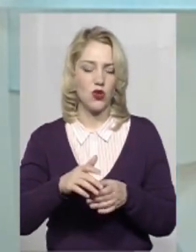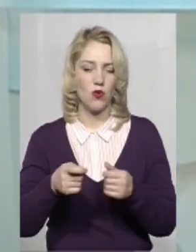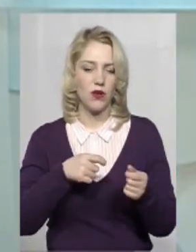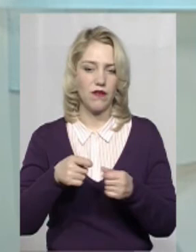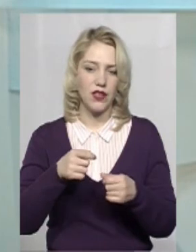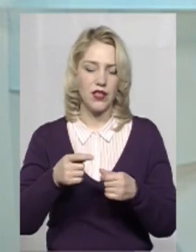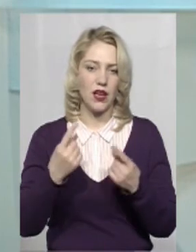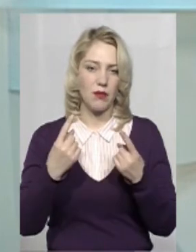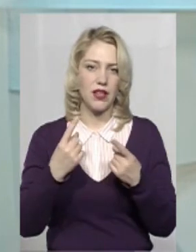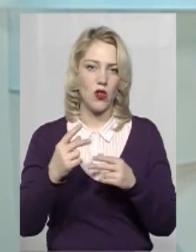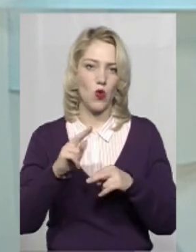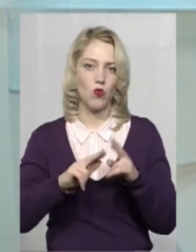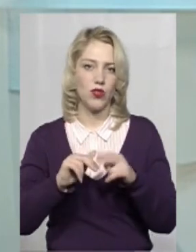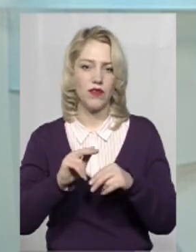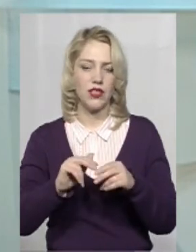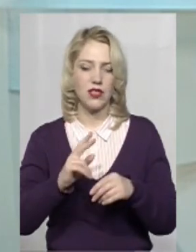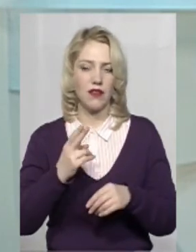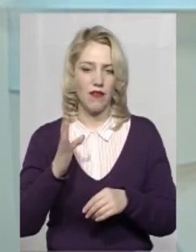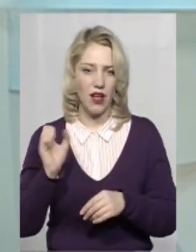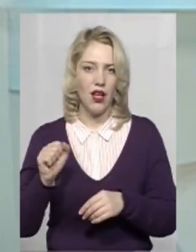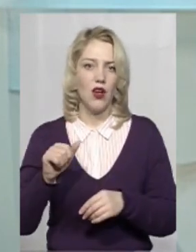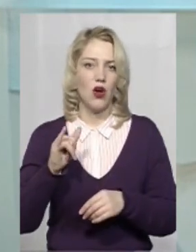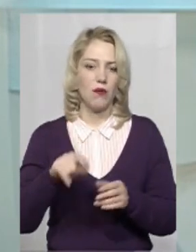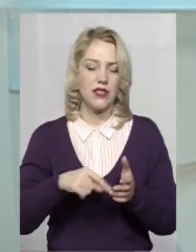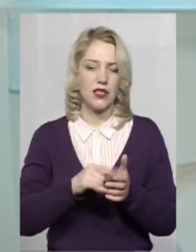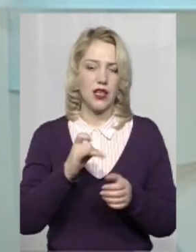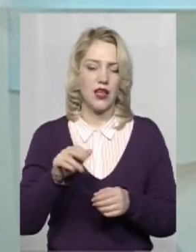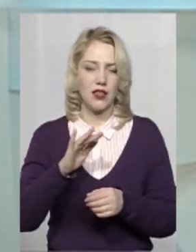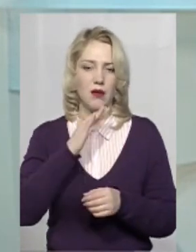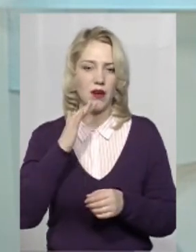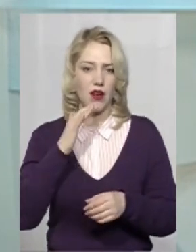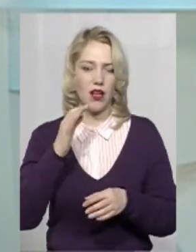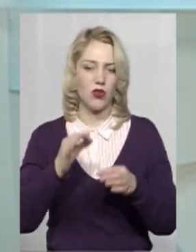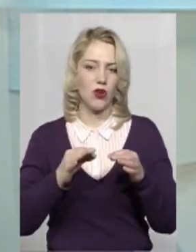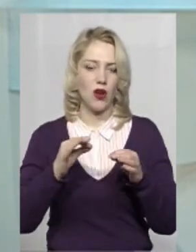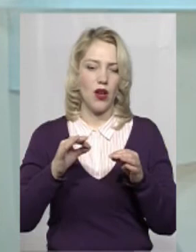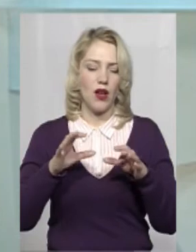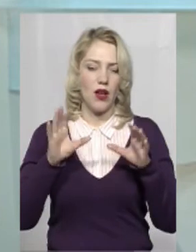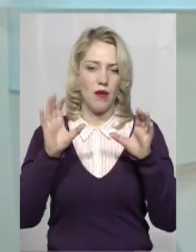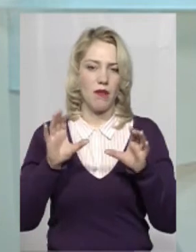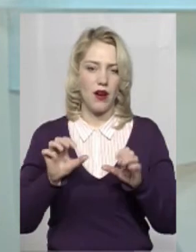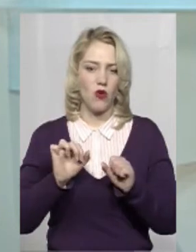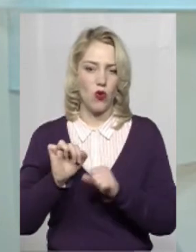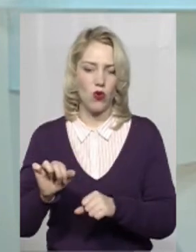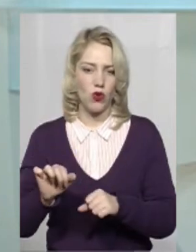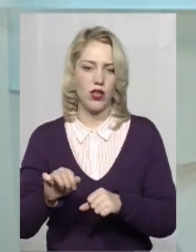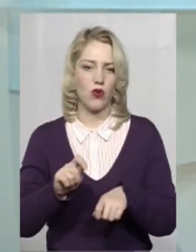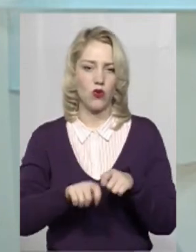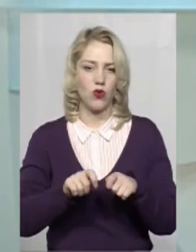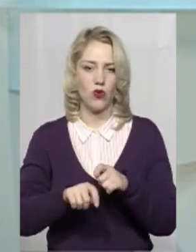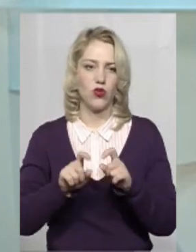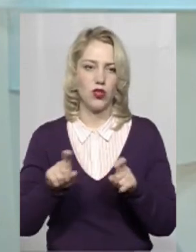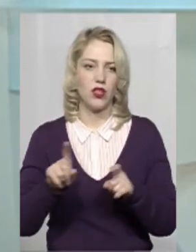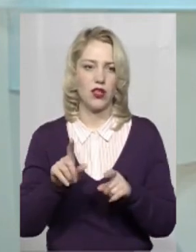капітального будівництва міської ради. Крім того, що багато є правоохоронно-контролюючих органів, які вже за цим дивляться, які вже послають